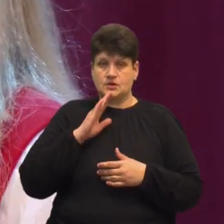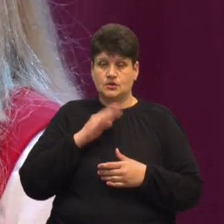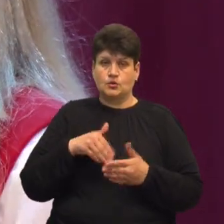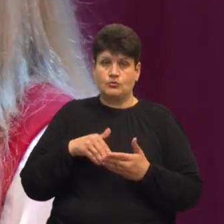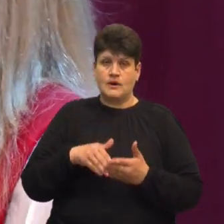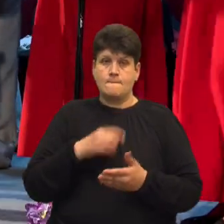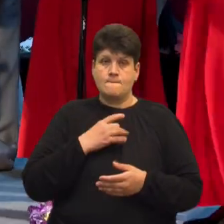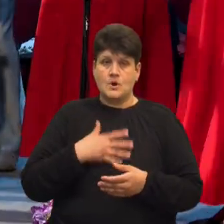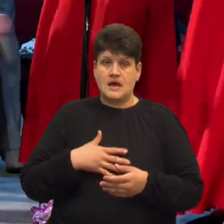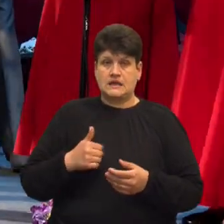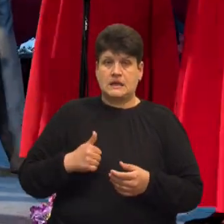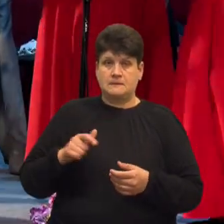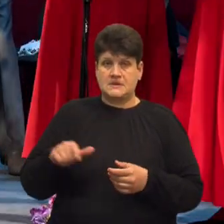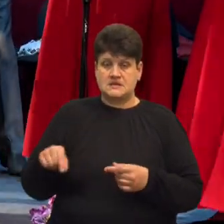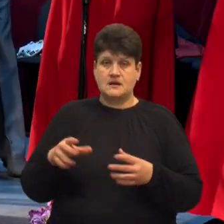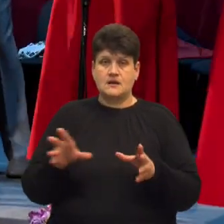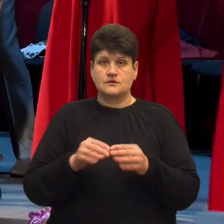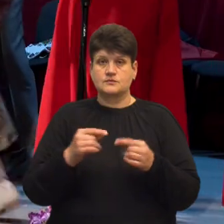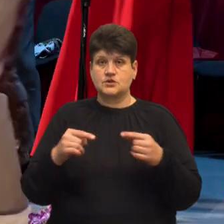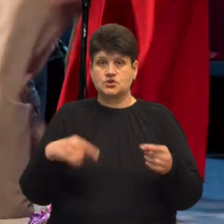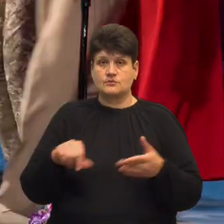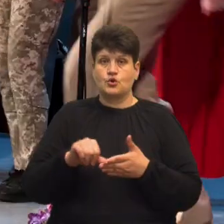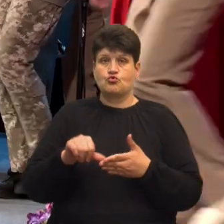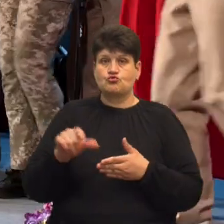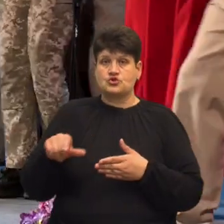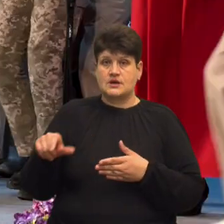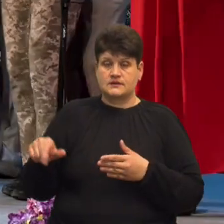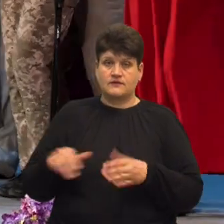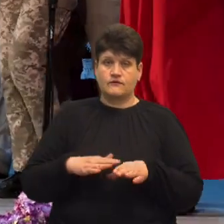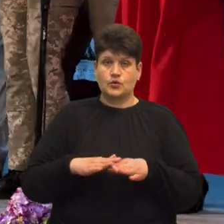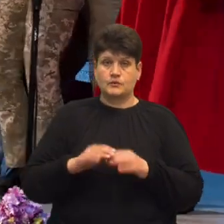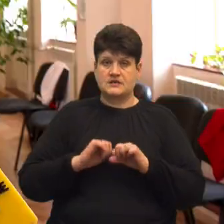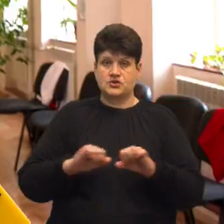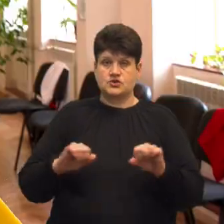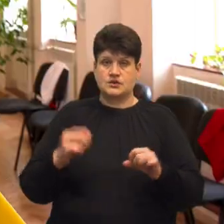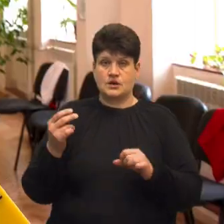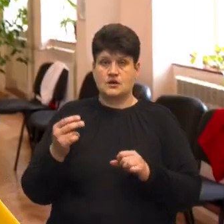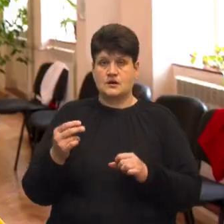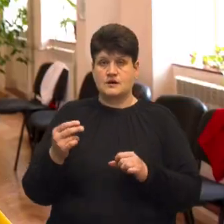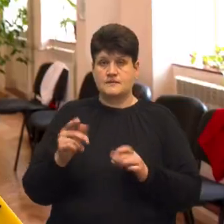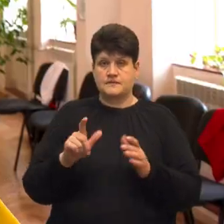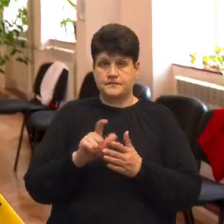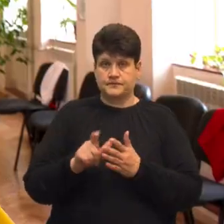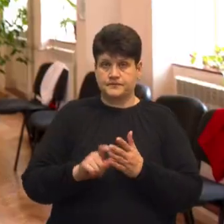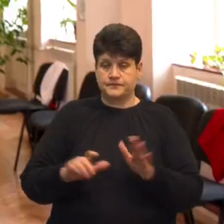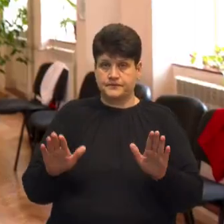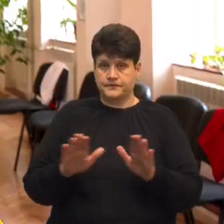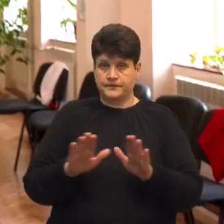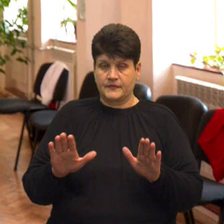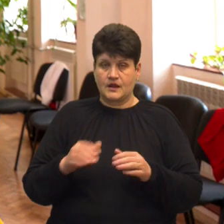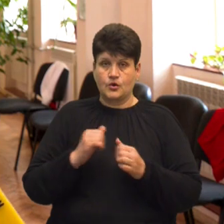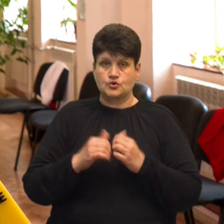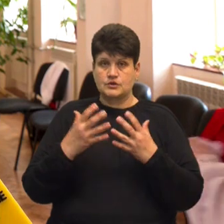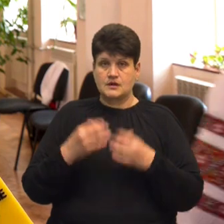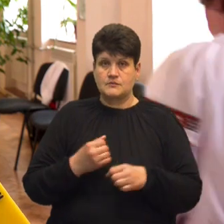бійцям. Разом з іншими учасниками театру пісні «Оберіг» виконує патріотичні композиції. Кожен день працюю з нашими пораненими